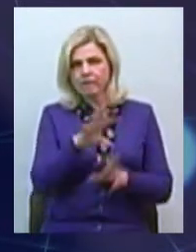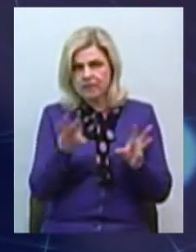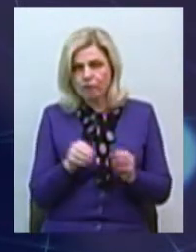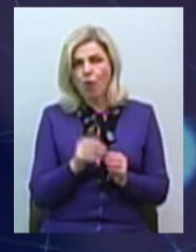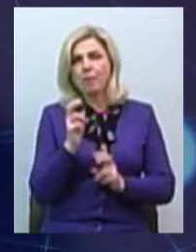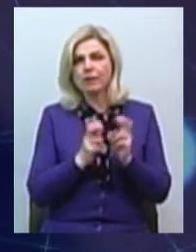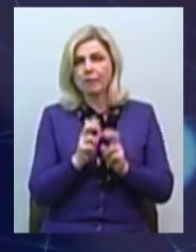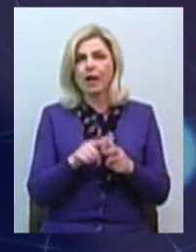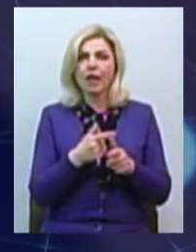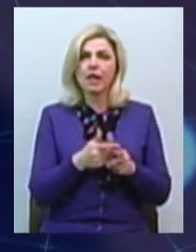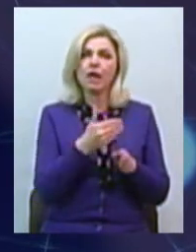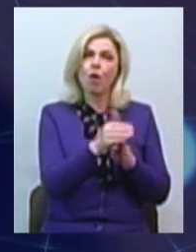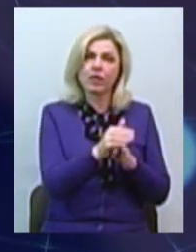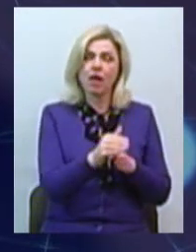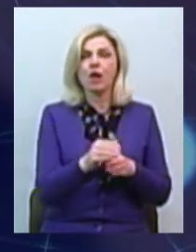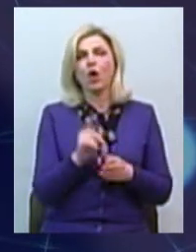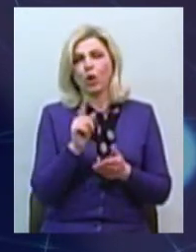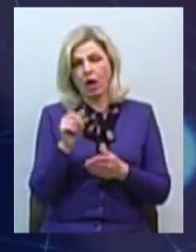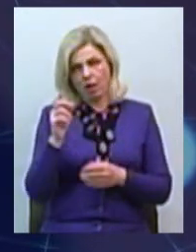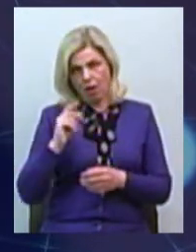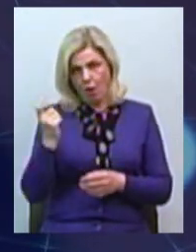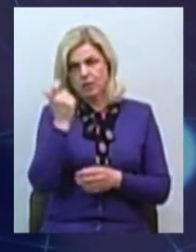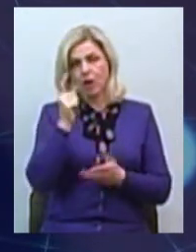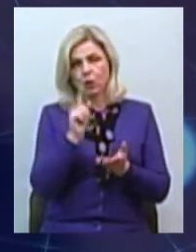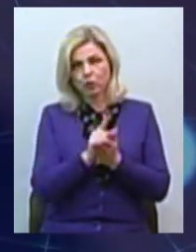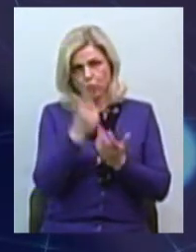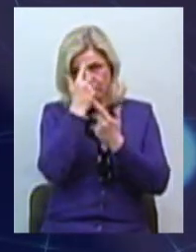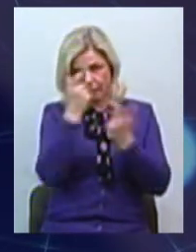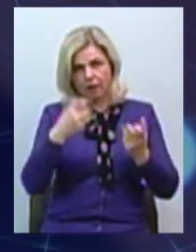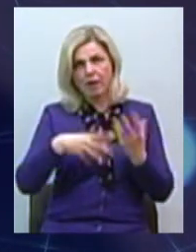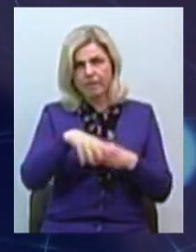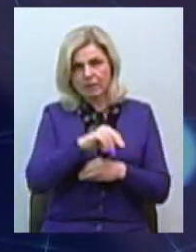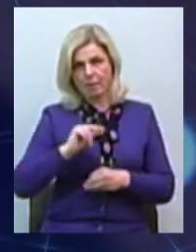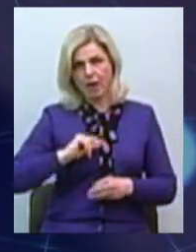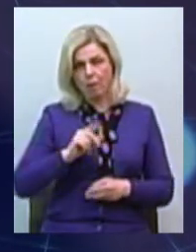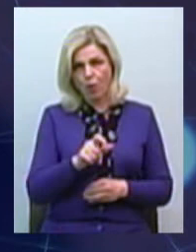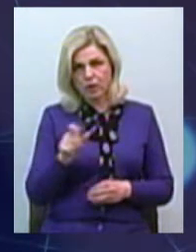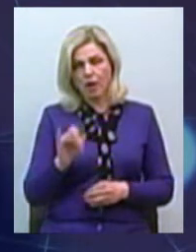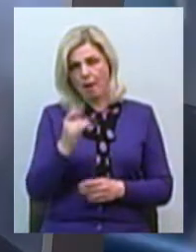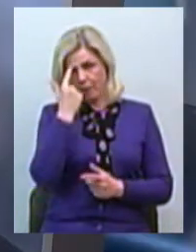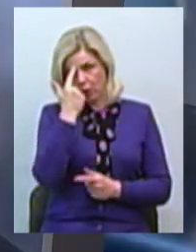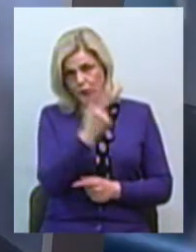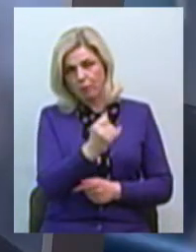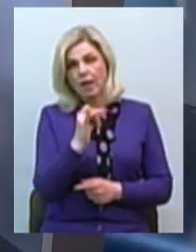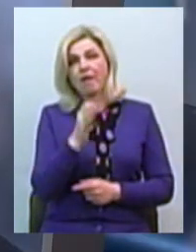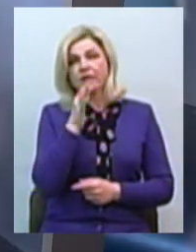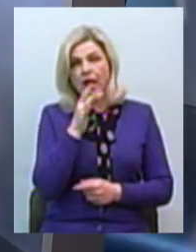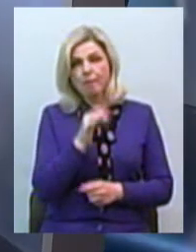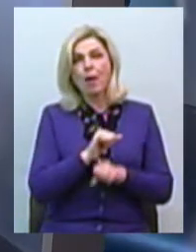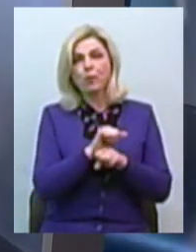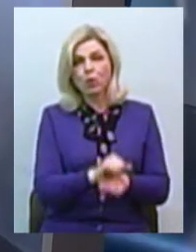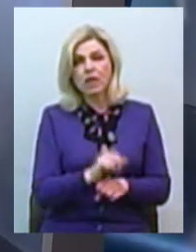працівник повинен повідомити власника або уповноважений ним орган попередити його і час простою не з вини